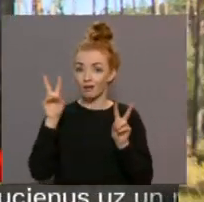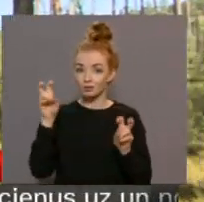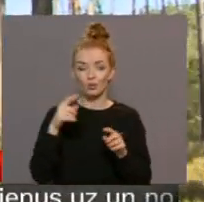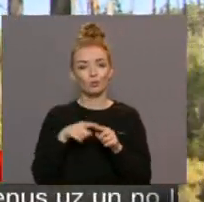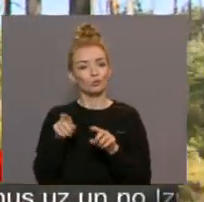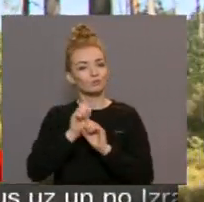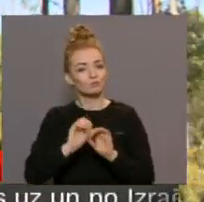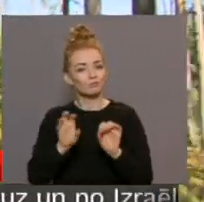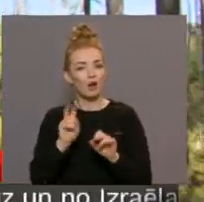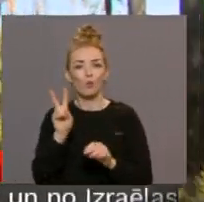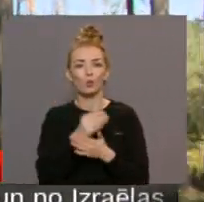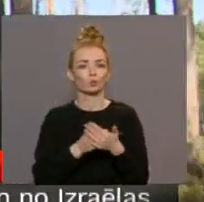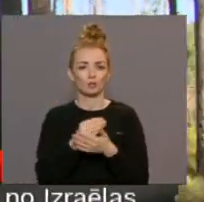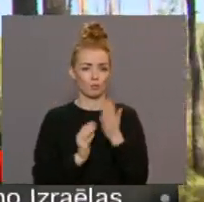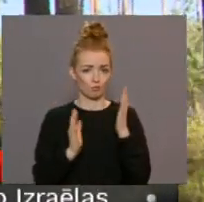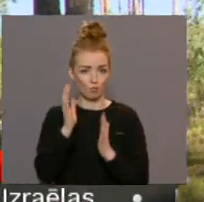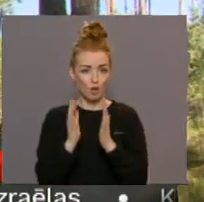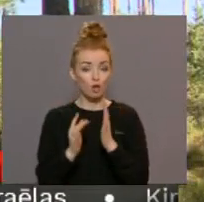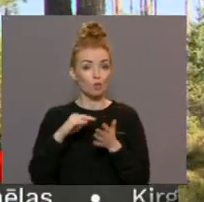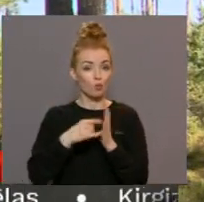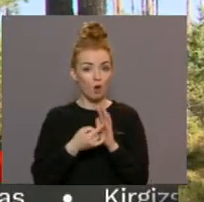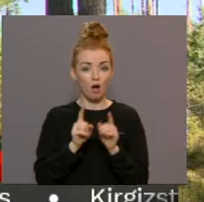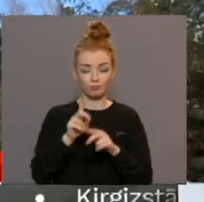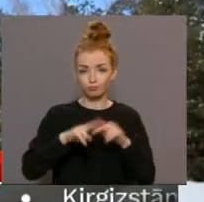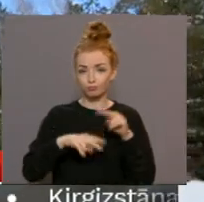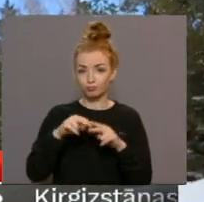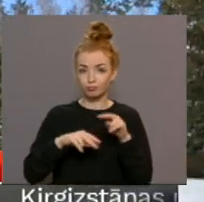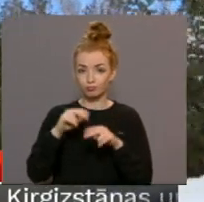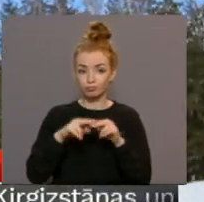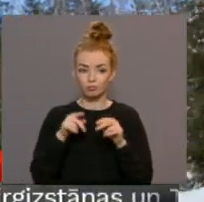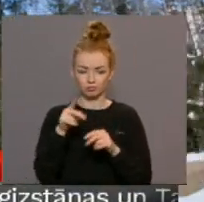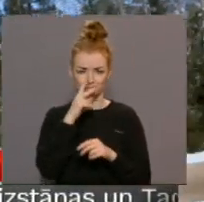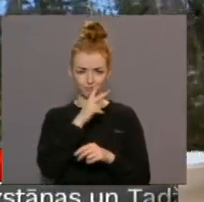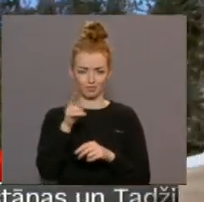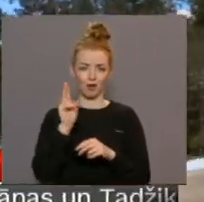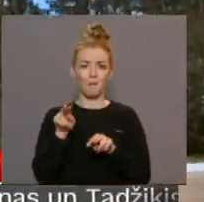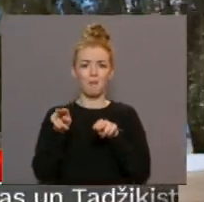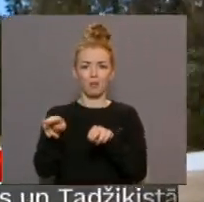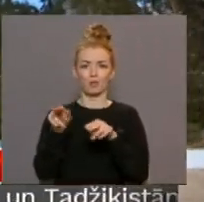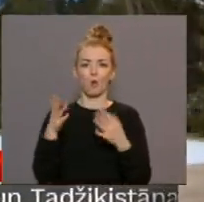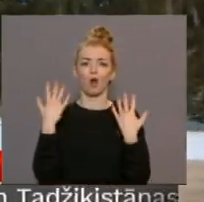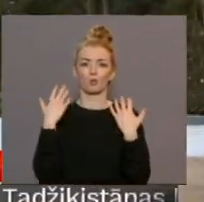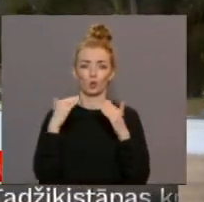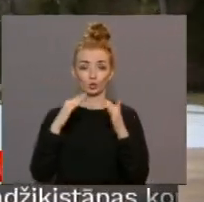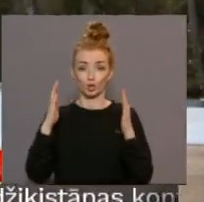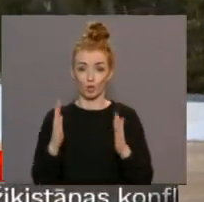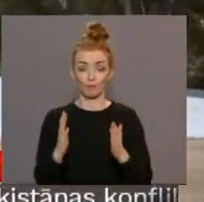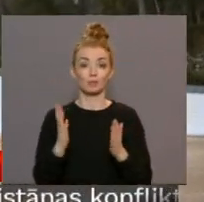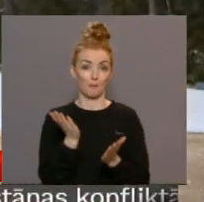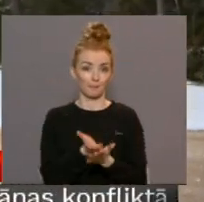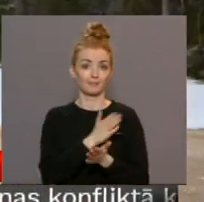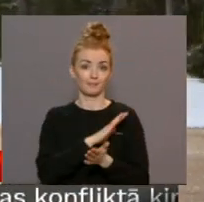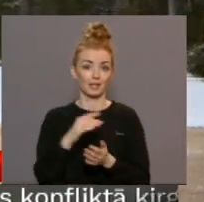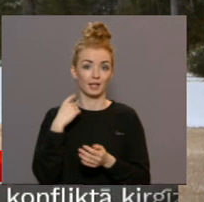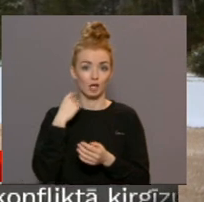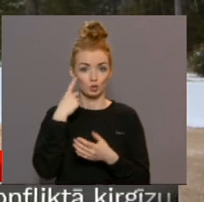par to, kas ir meži. Projekta ietvaros tapa arī būve, kas daudziem gan atgādināja mednieku atpūtas namu. Nu ir pabeigta Rīgas